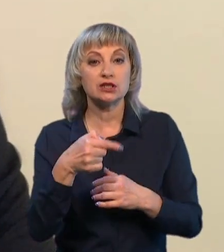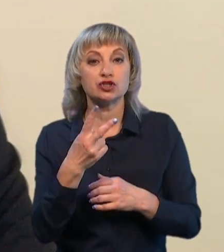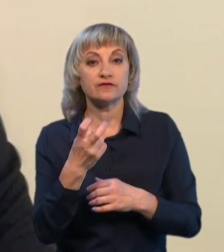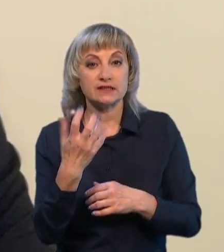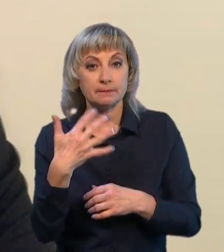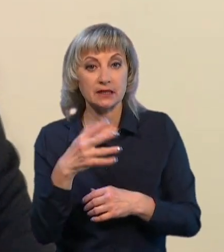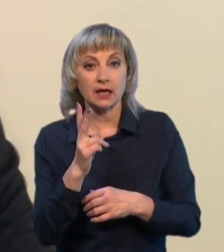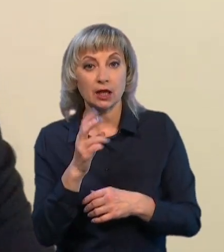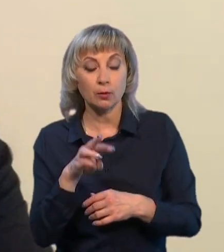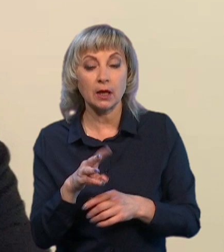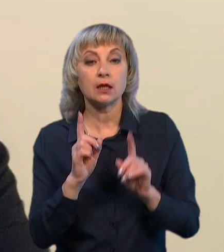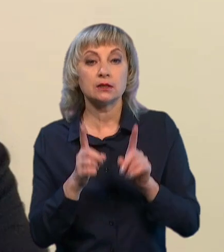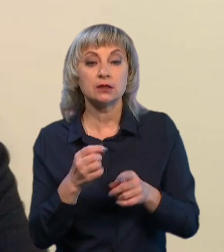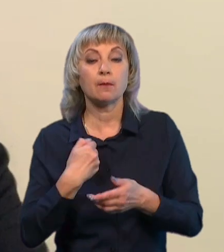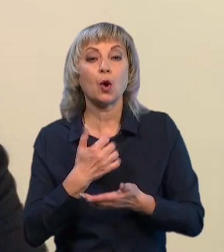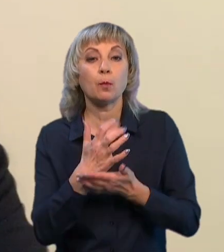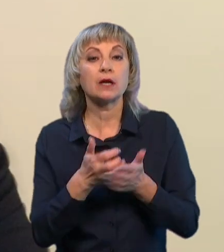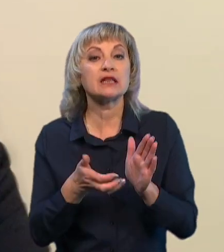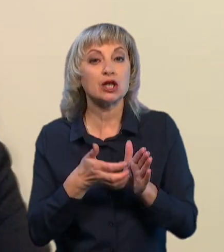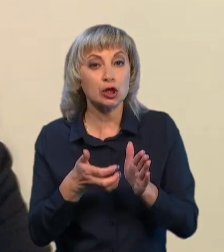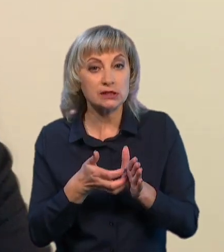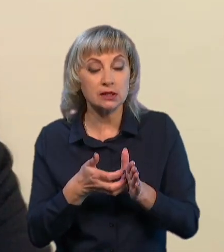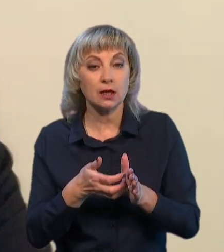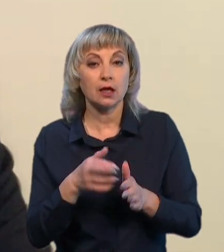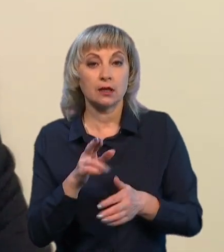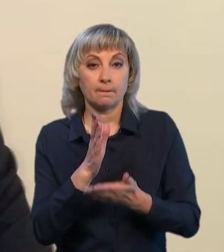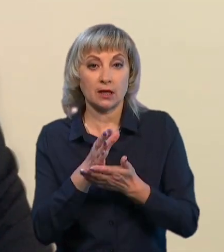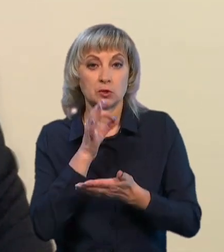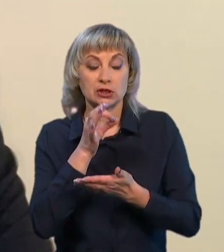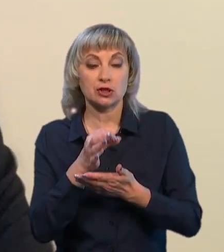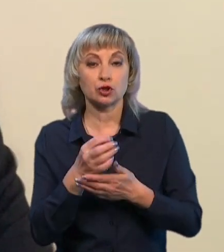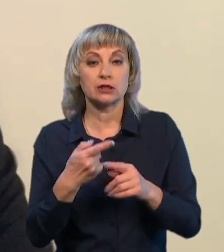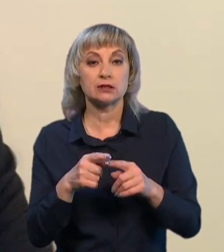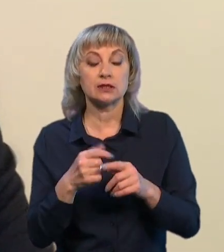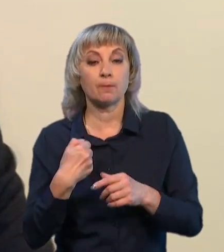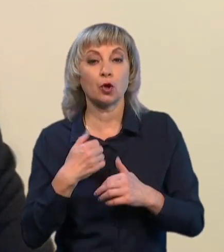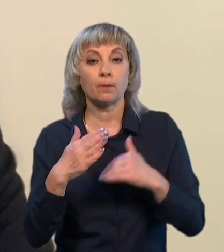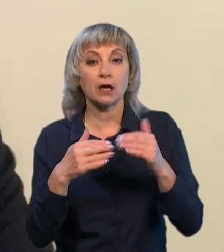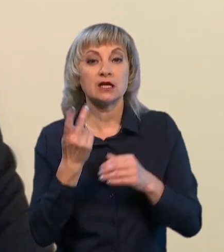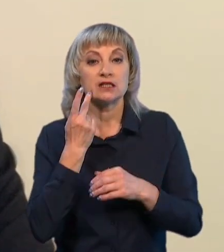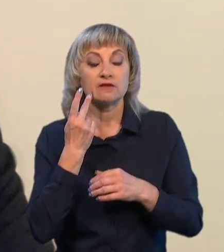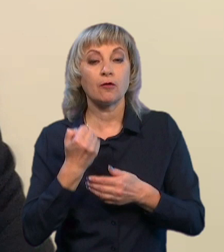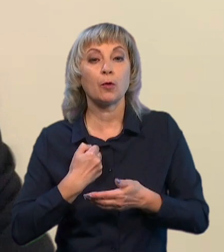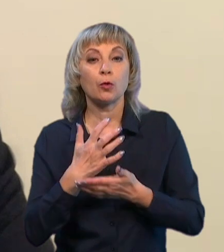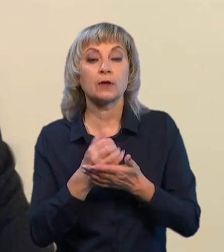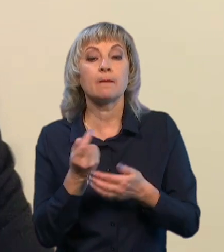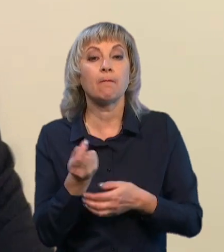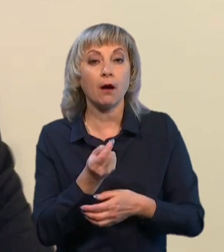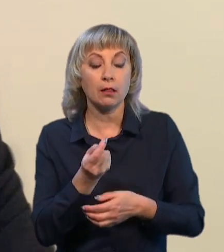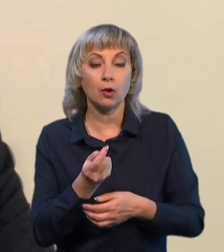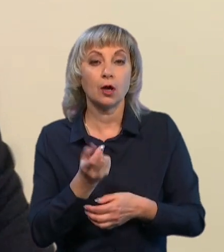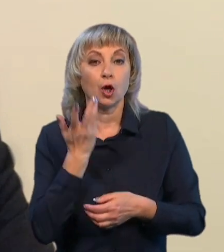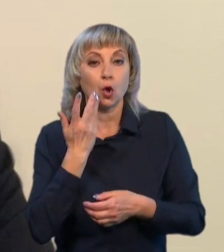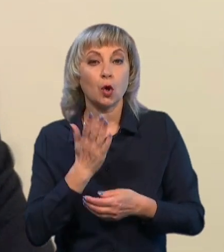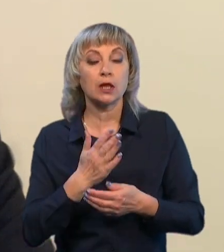кілометрів. Їсно, боєприпаси недостатні. Я прямо скажу, з боєпрактики завжди боєприпасів мало, але коли